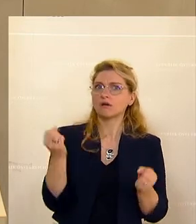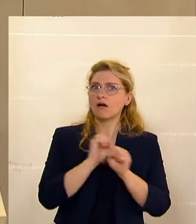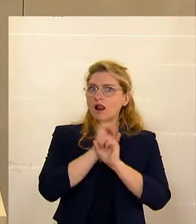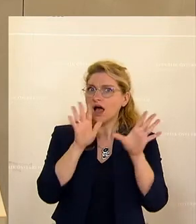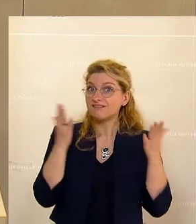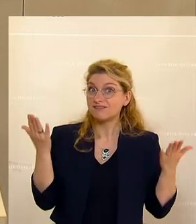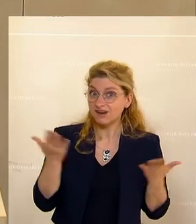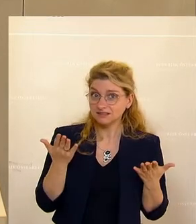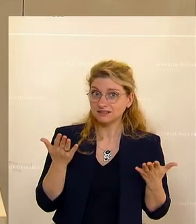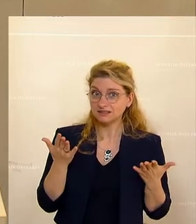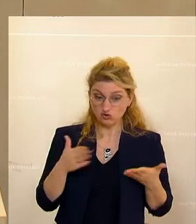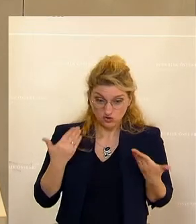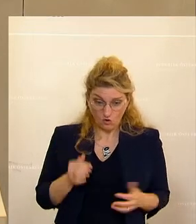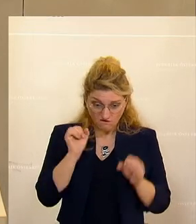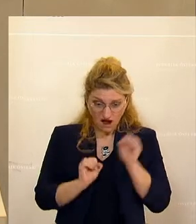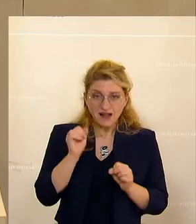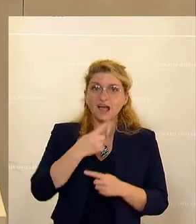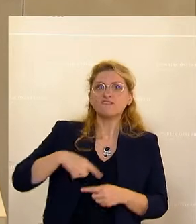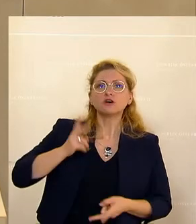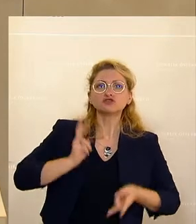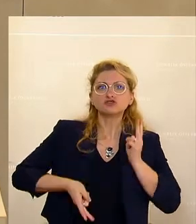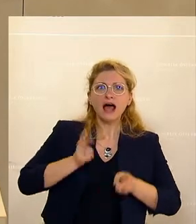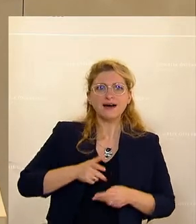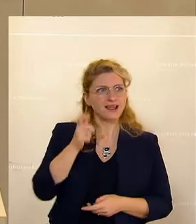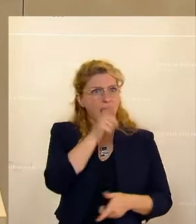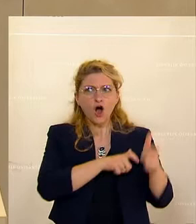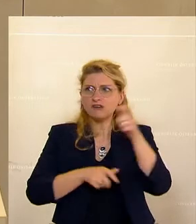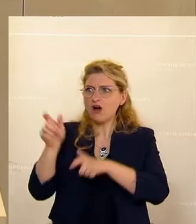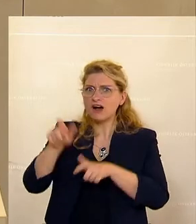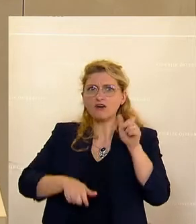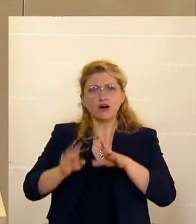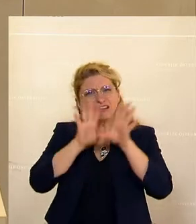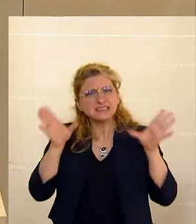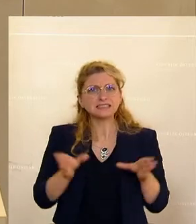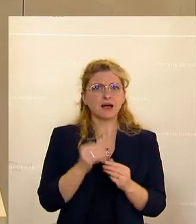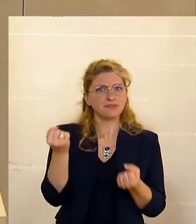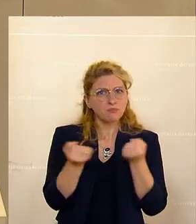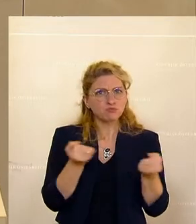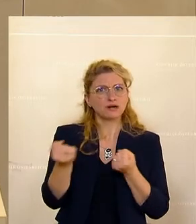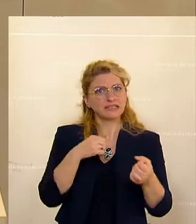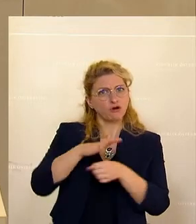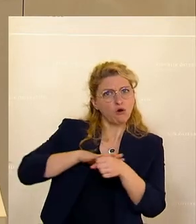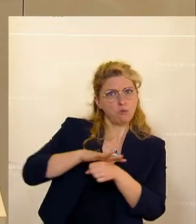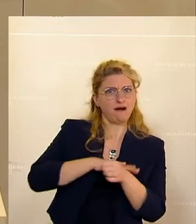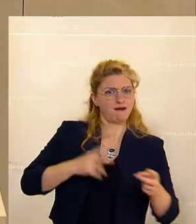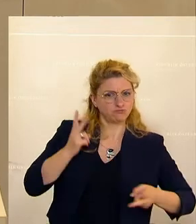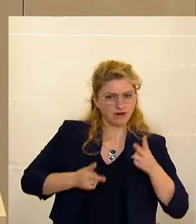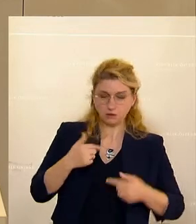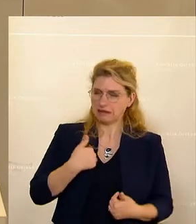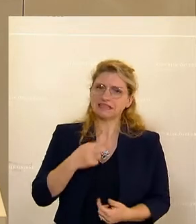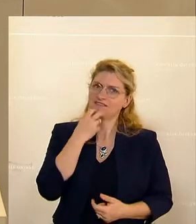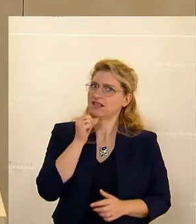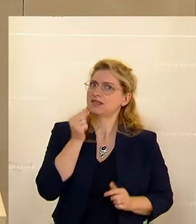Wir schaden uns allen. Wir beschädigen die gesamte politische Landschaft und das möchte ich nicht.